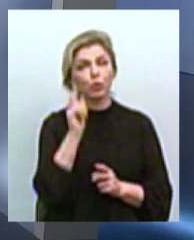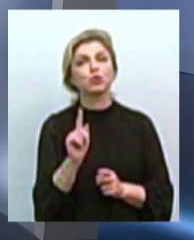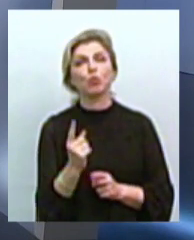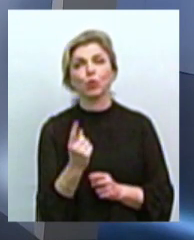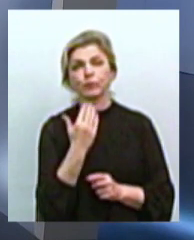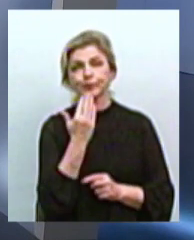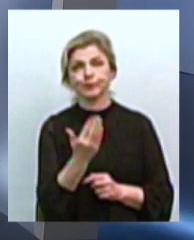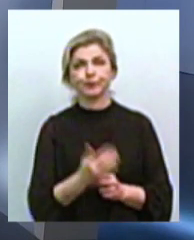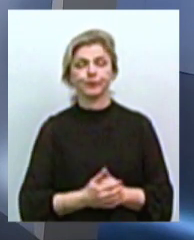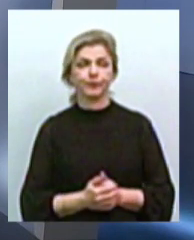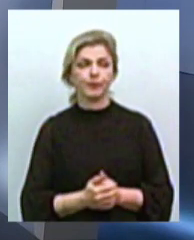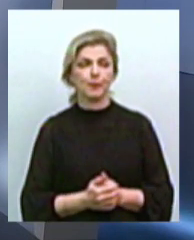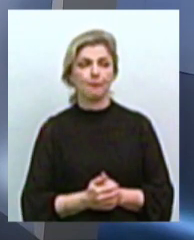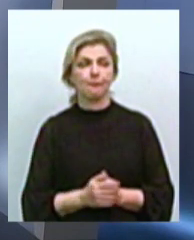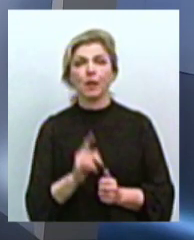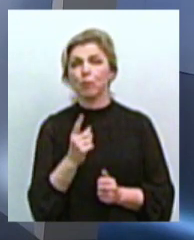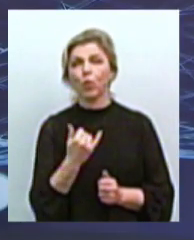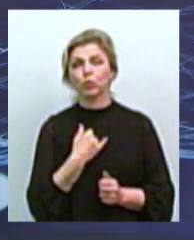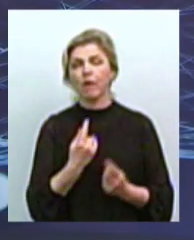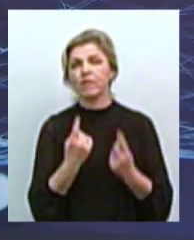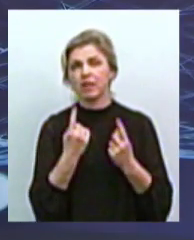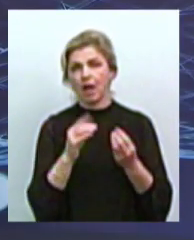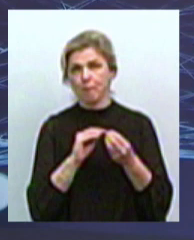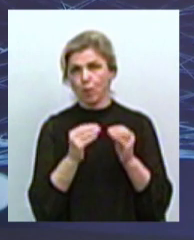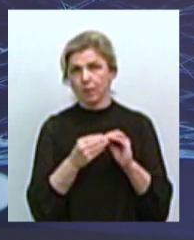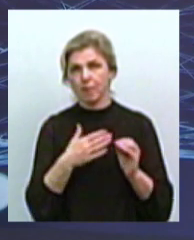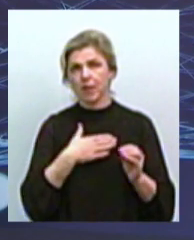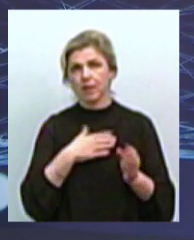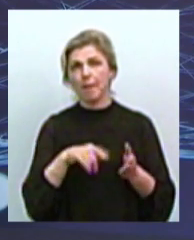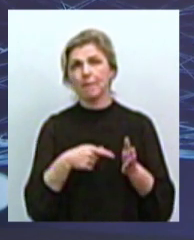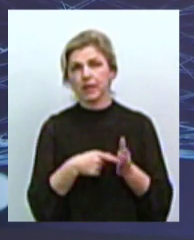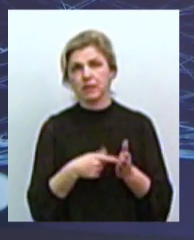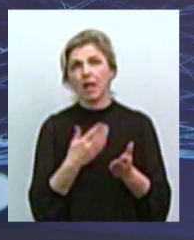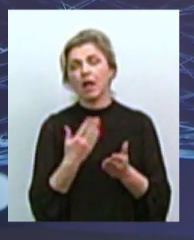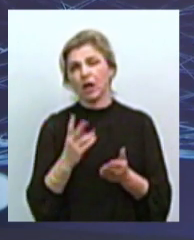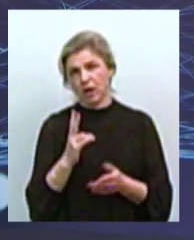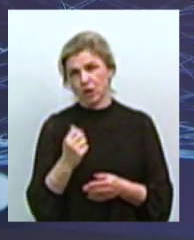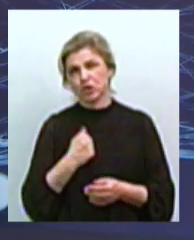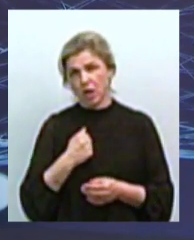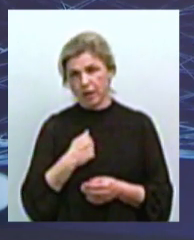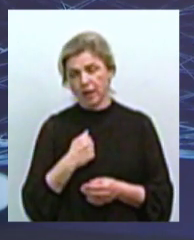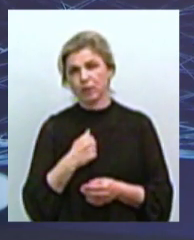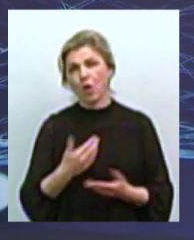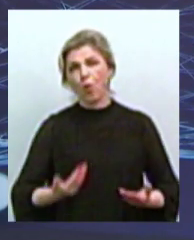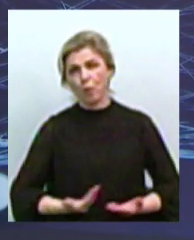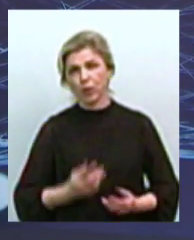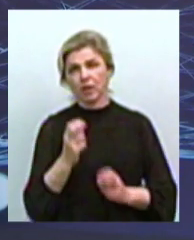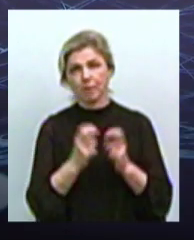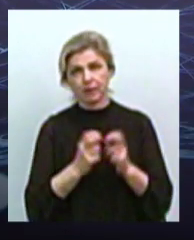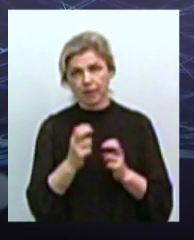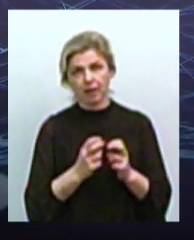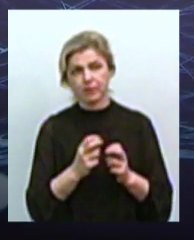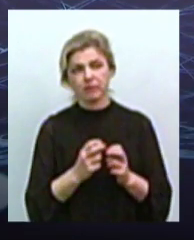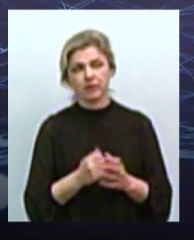Тому що в нас є дуже велика проблема. Наше місто, на превеликий жаль, у разі це комунальне підприємство, воно